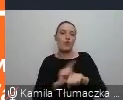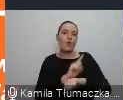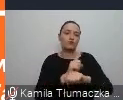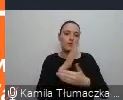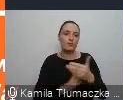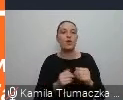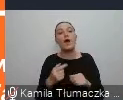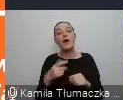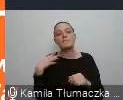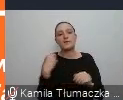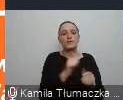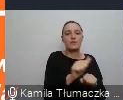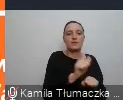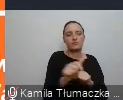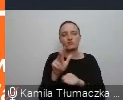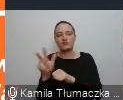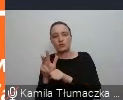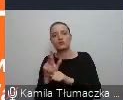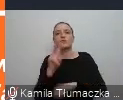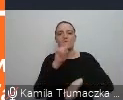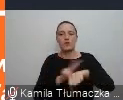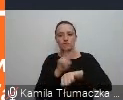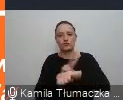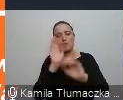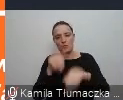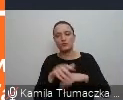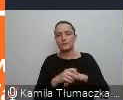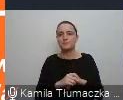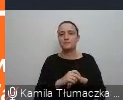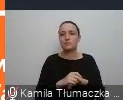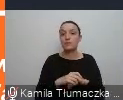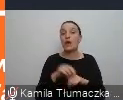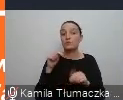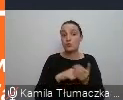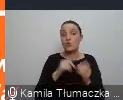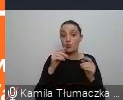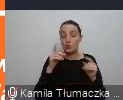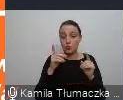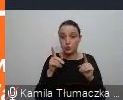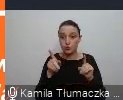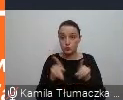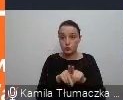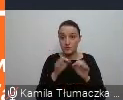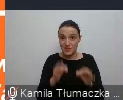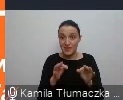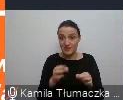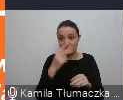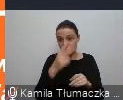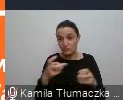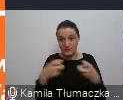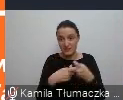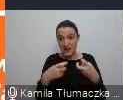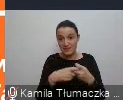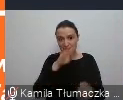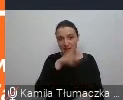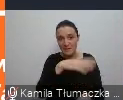jedenaście, czyli nastolatka to są dwie godziny. Co możemy zauważyć już teraz, kiedy panuje nauka zdalna, cała ta